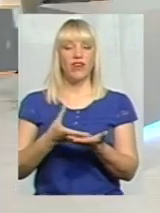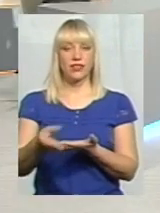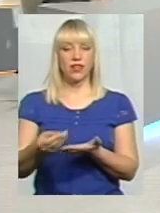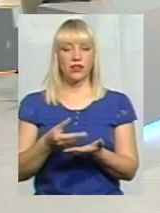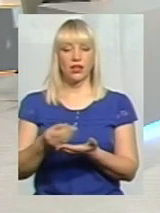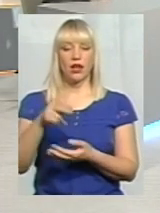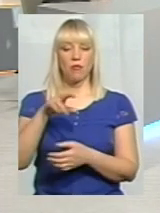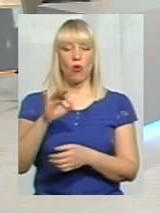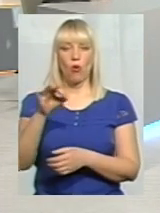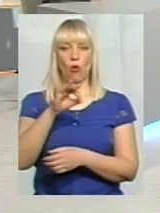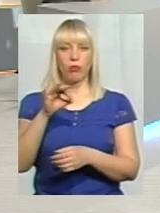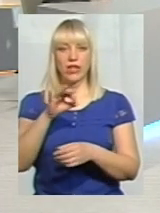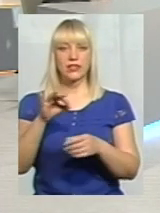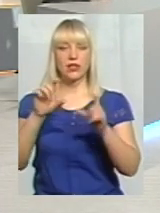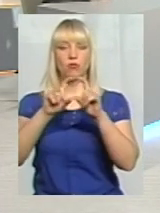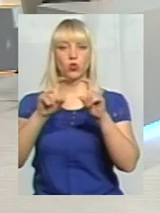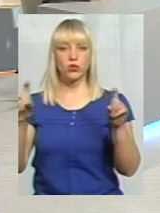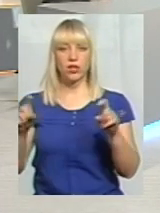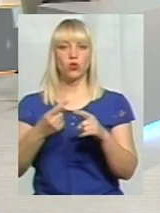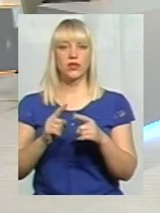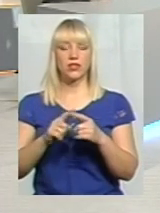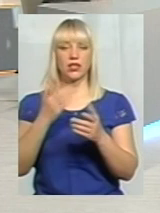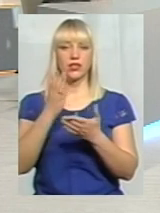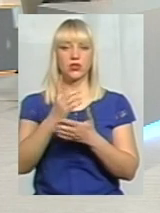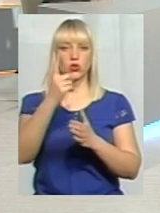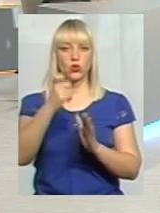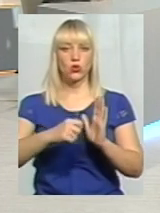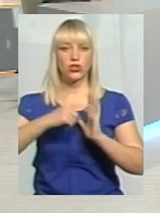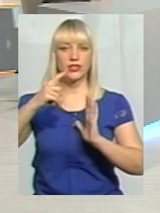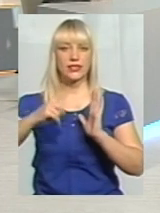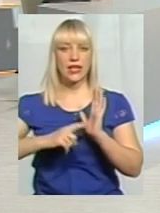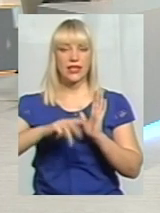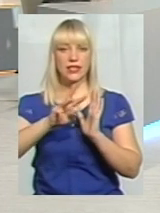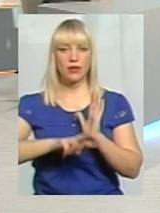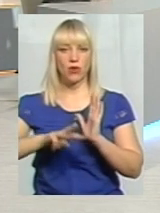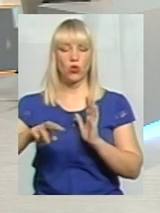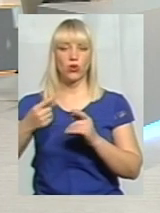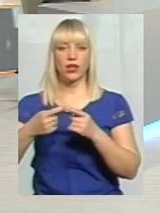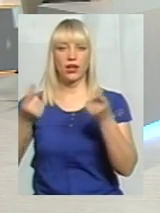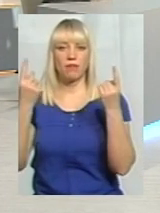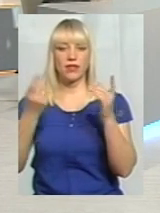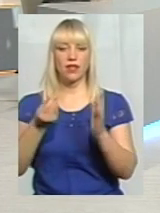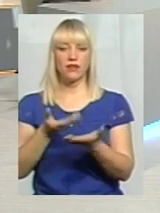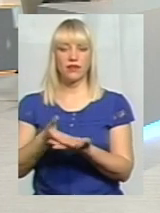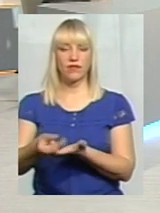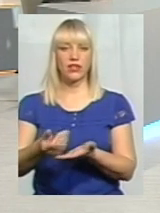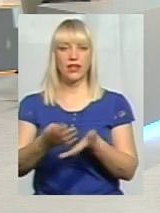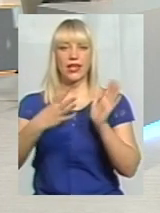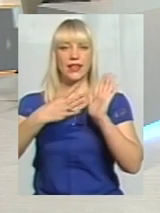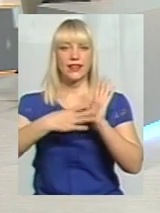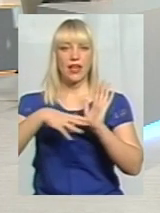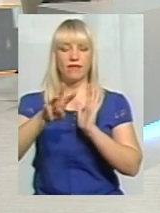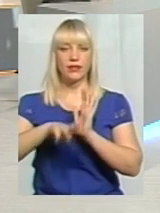обласних установах, вони складають 116 мільйонів. Сюди входять і капітальні видатки майже 9 мільйонів.